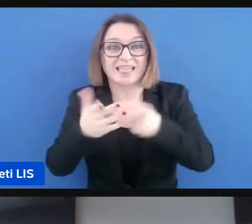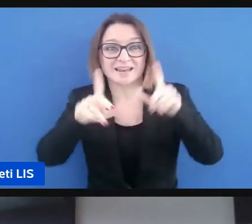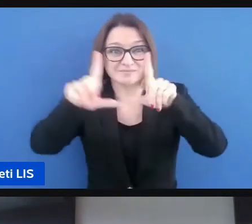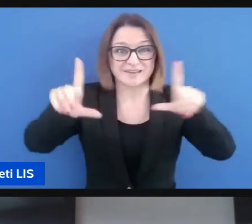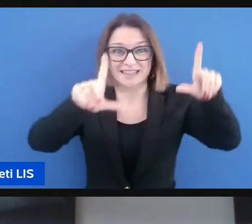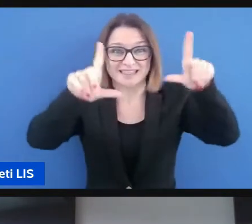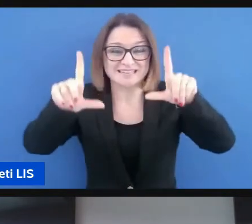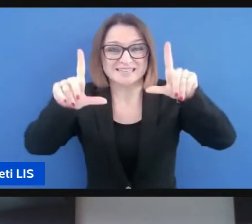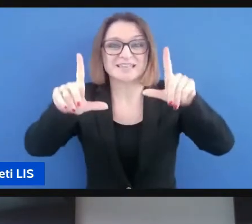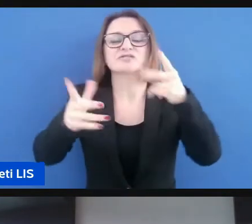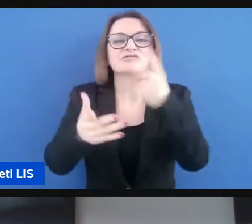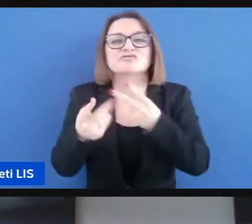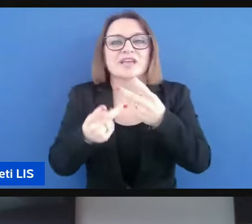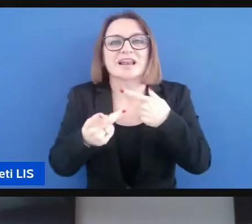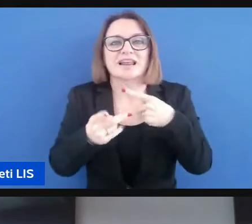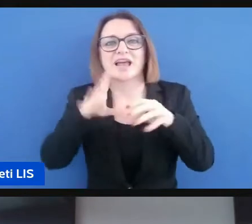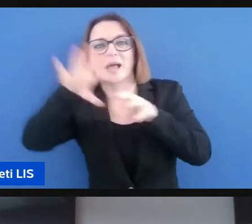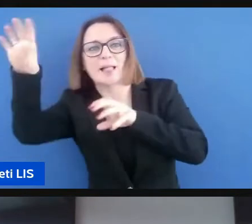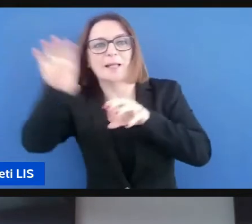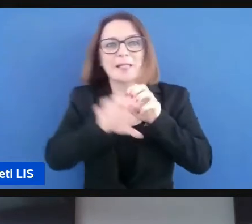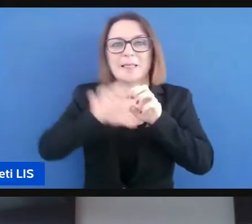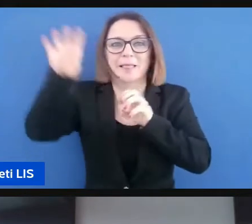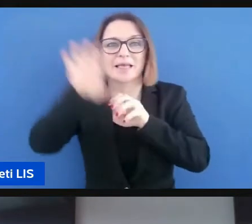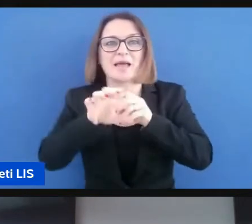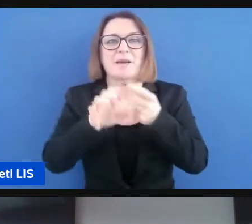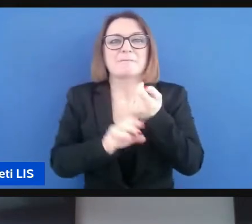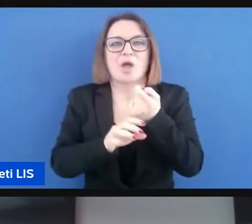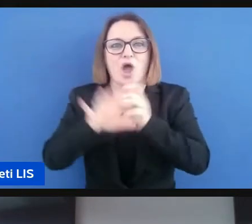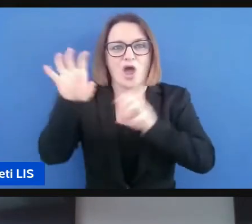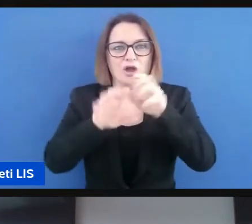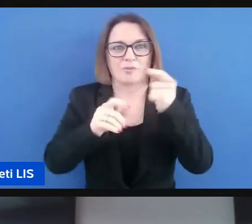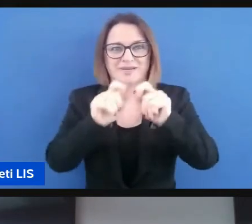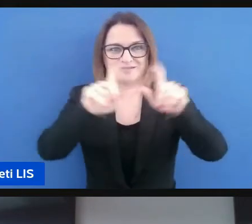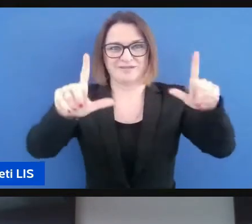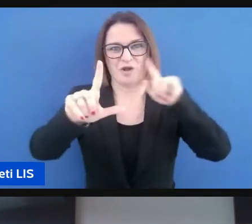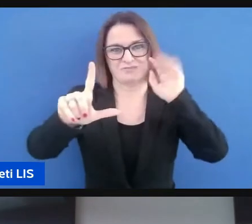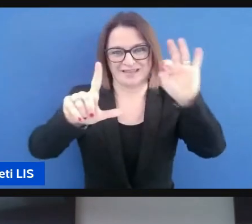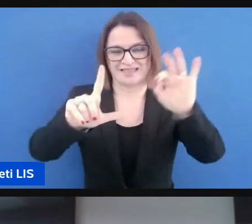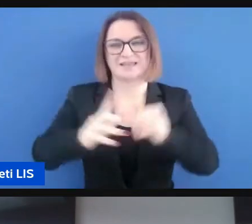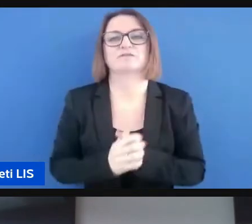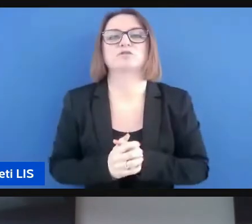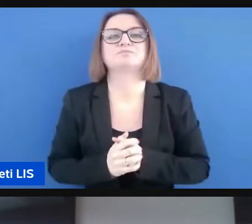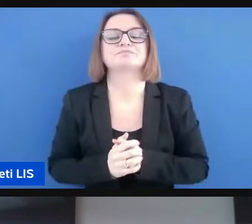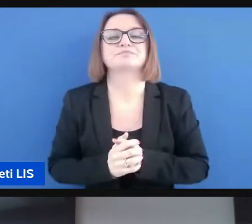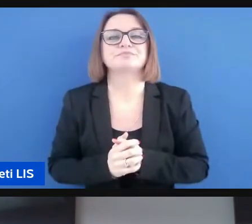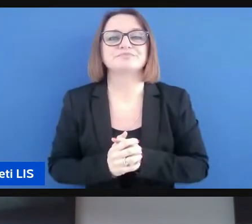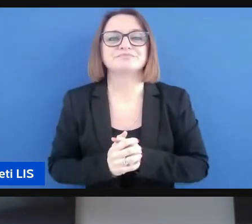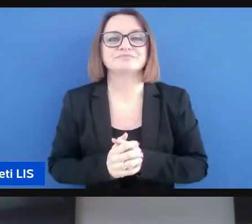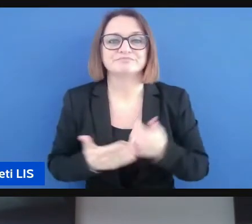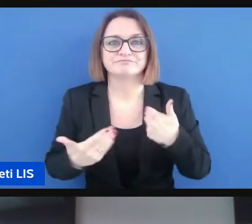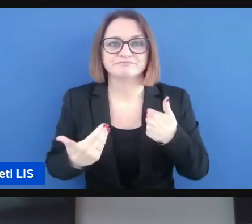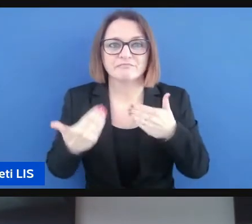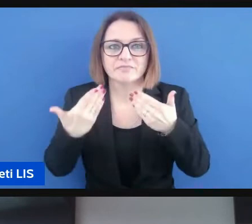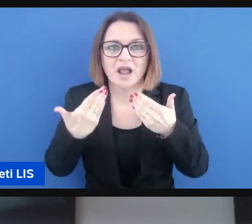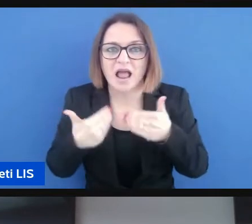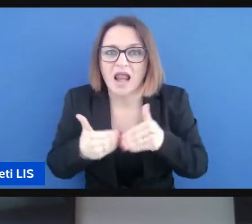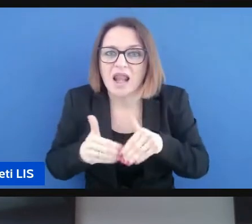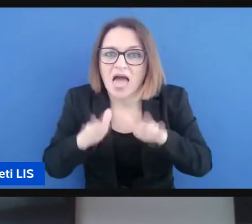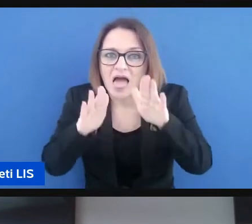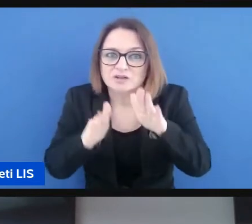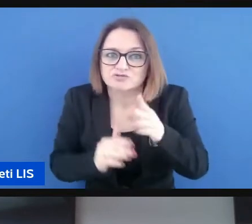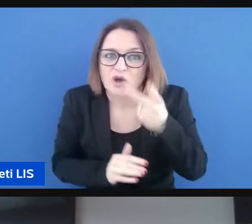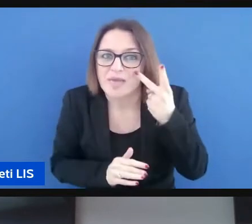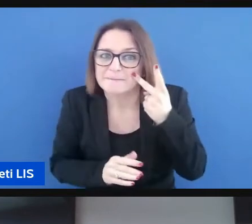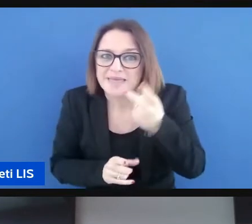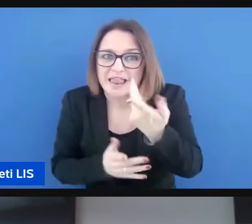obbliga ad entrare e uscire di scena di volta in volta lascio un commento su questo a Emilio e